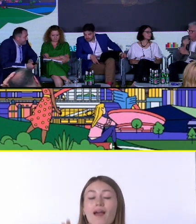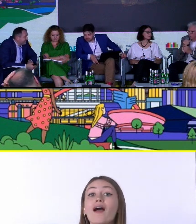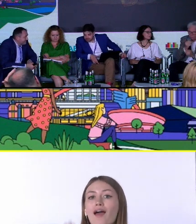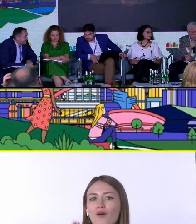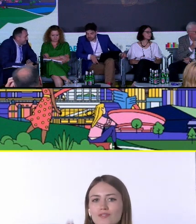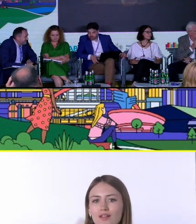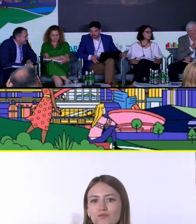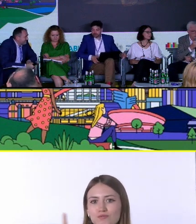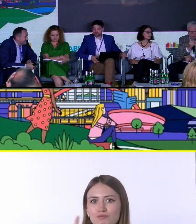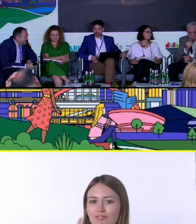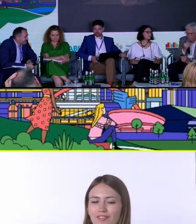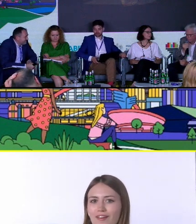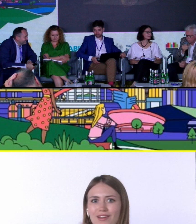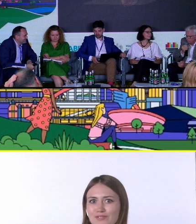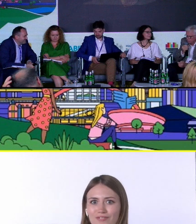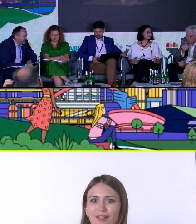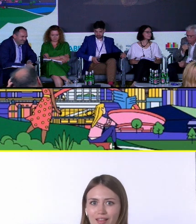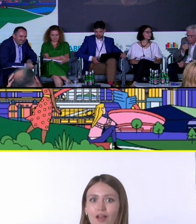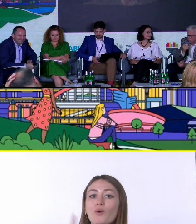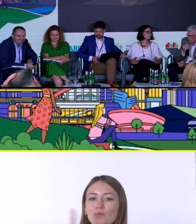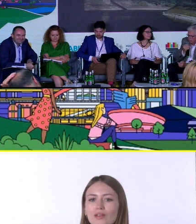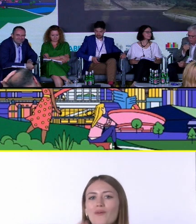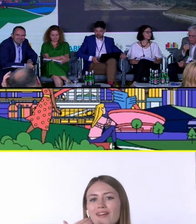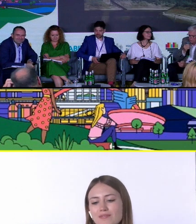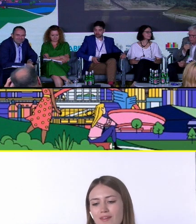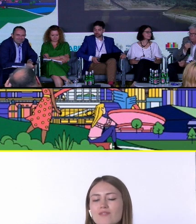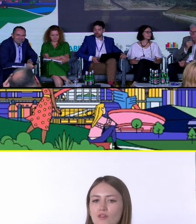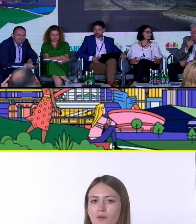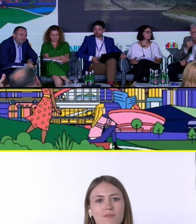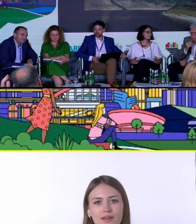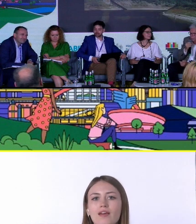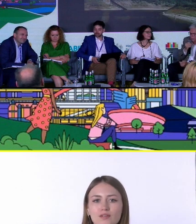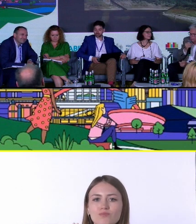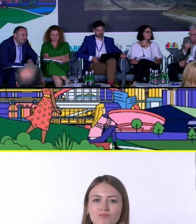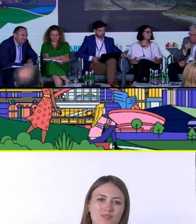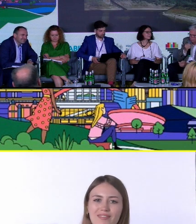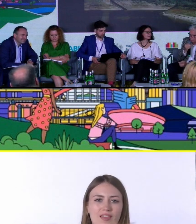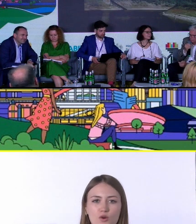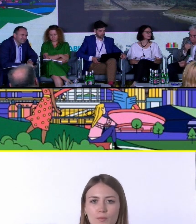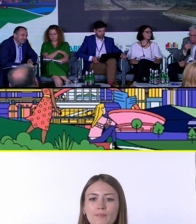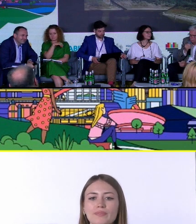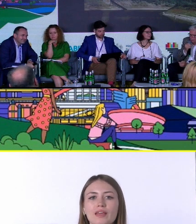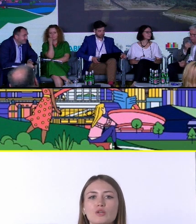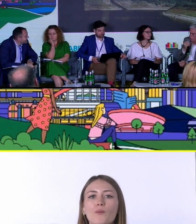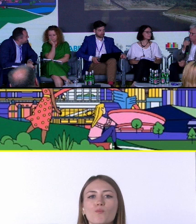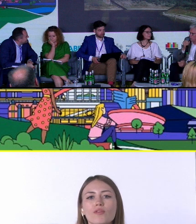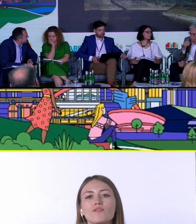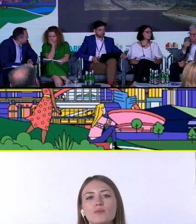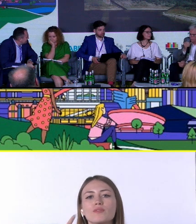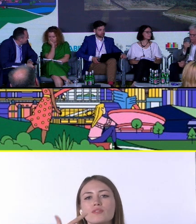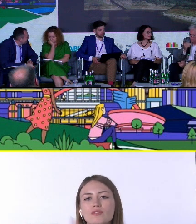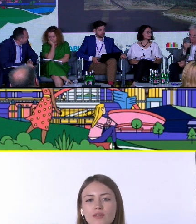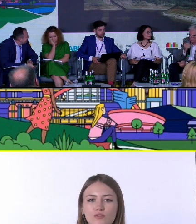wsparciu ministerstwa zapobiec tej akcji. Tak wyglądał jeszcze ten most w 2012 roku, kiedy po nim parowozy